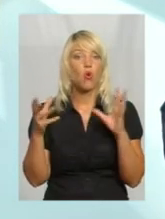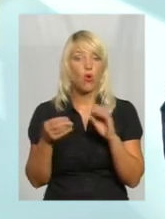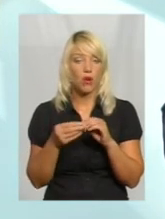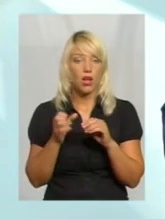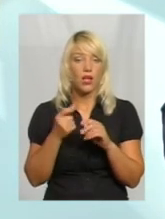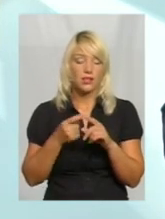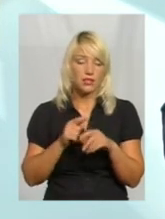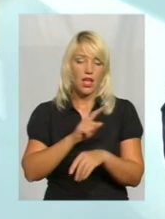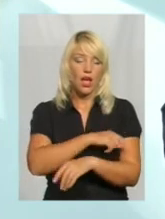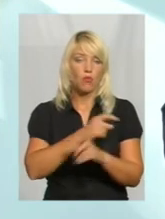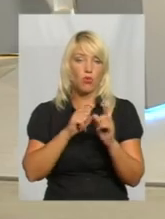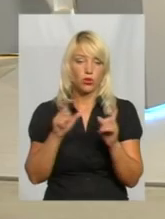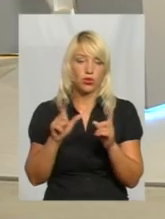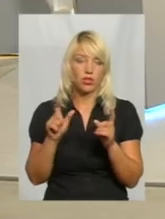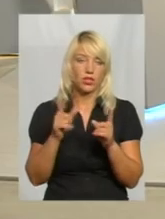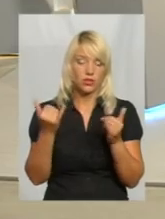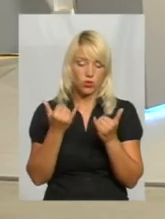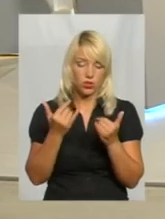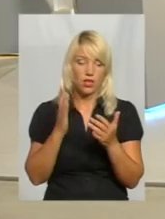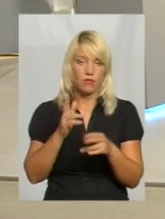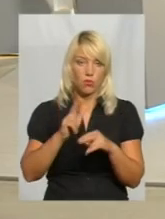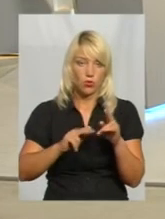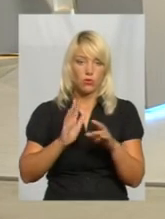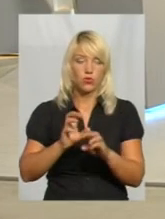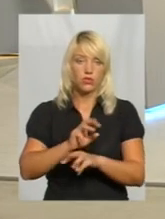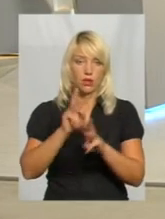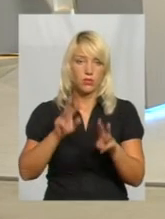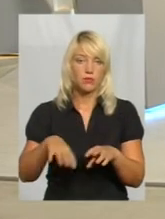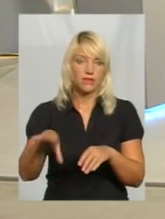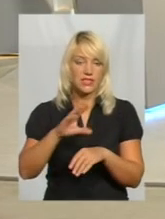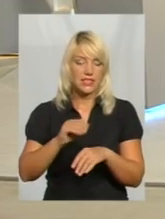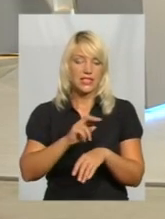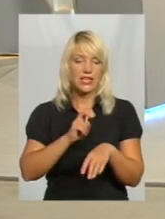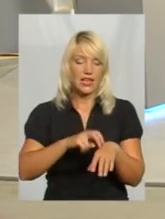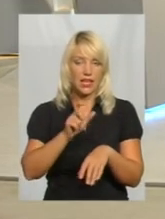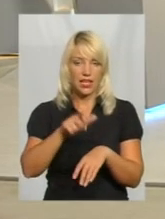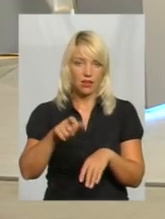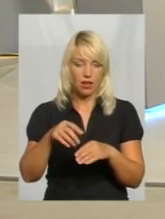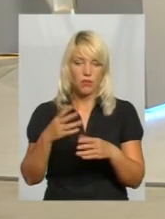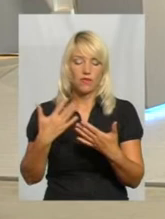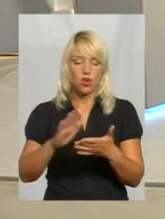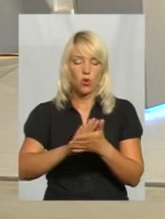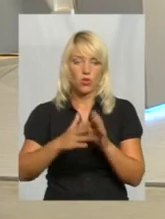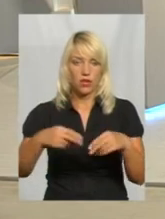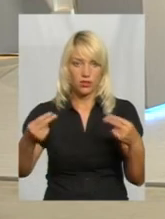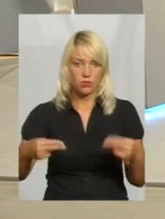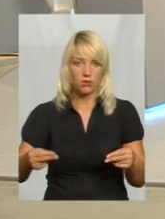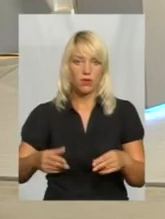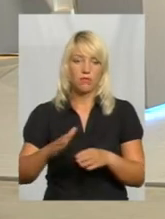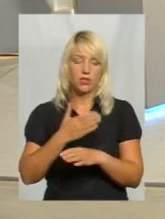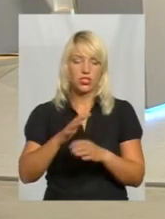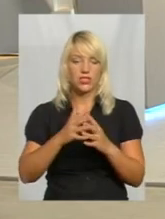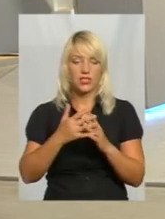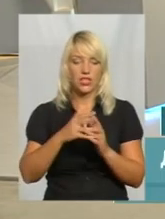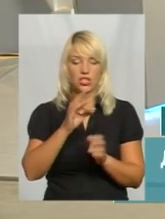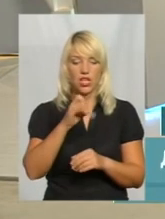ці амбулаторії, які ми сьогодні побудують, вони будуть забезпечені всі лікарями, буде підписані контракт між селищними